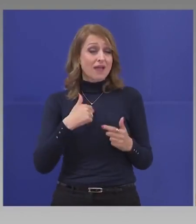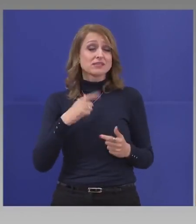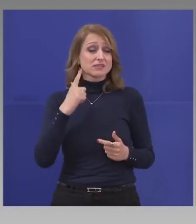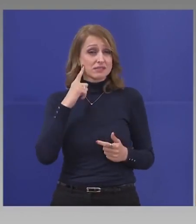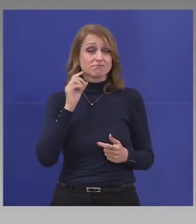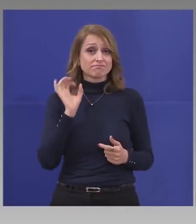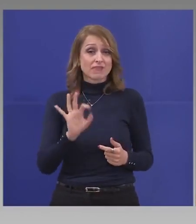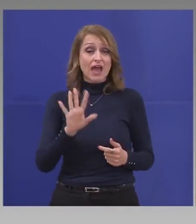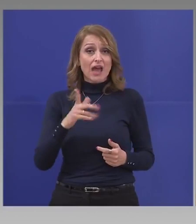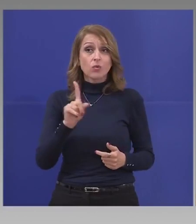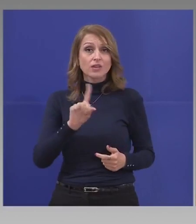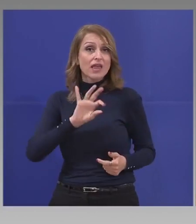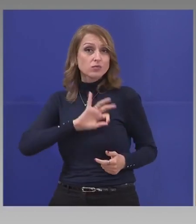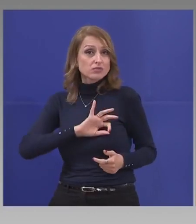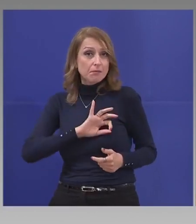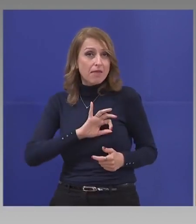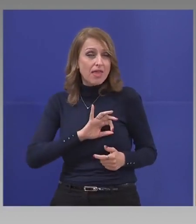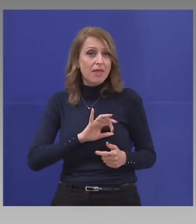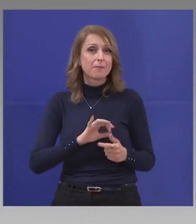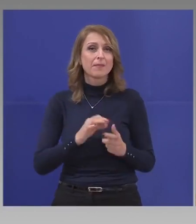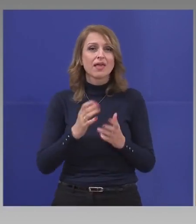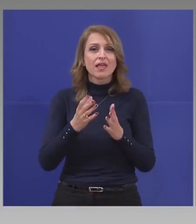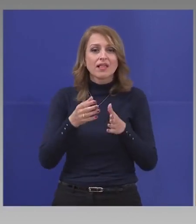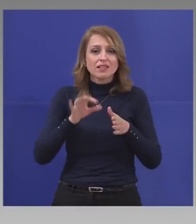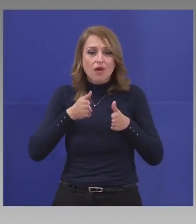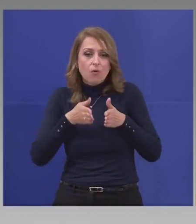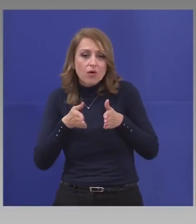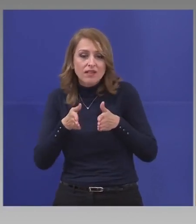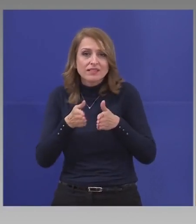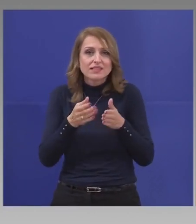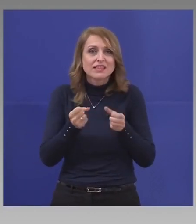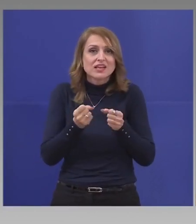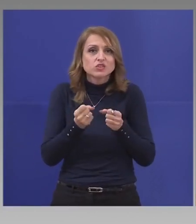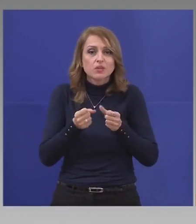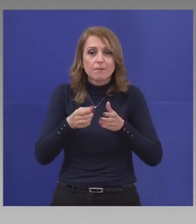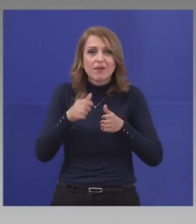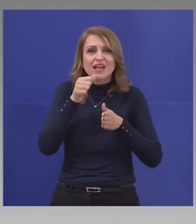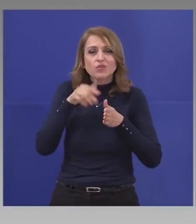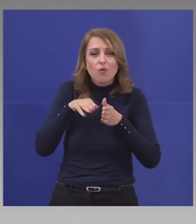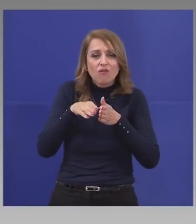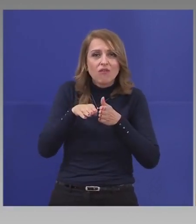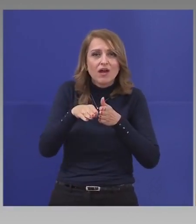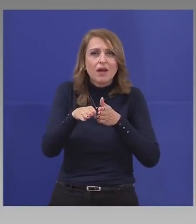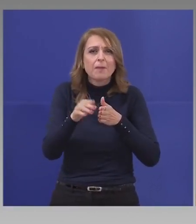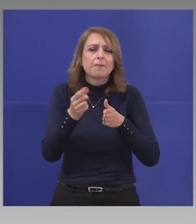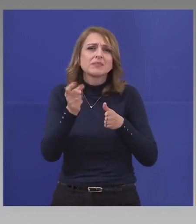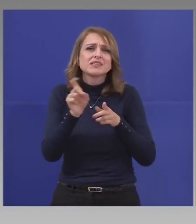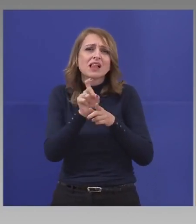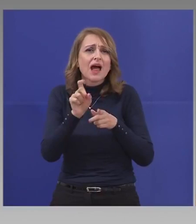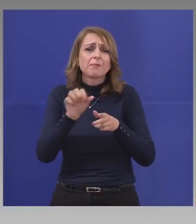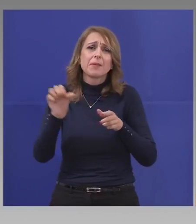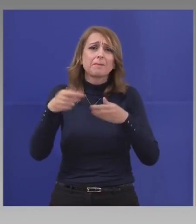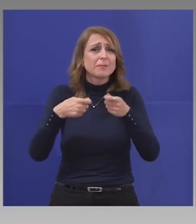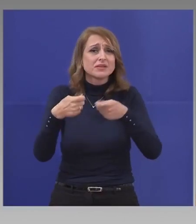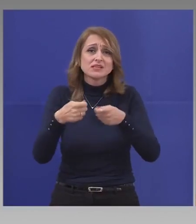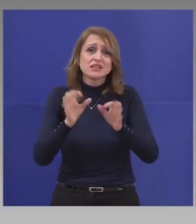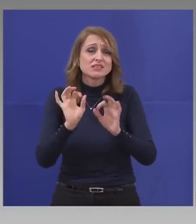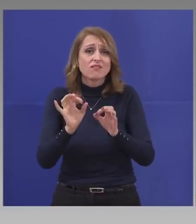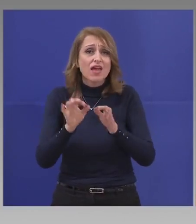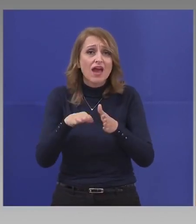държиме тази мъничка вадичка, която тече за бизнеса, за индустрията, за